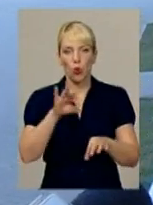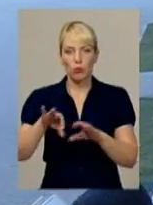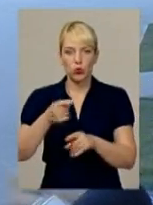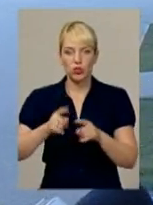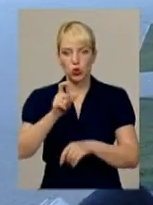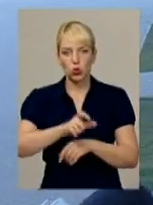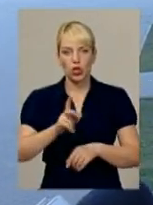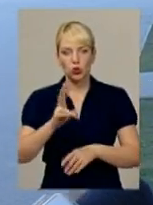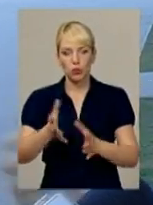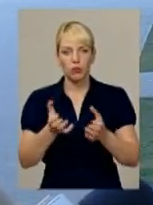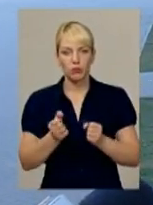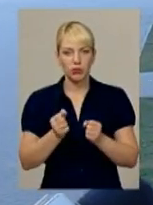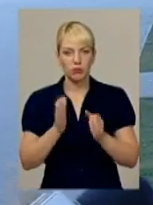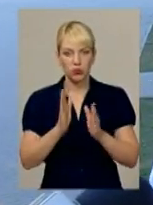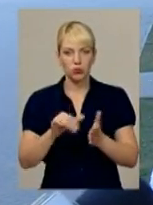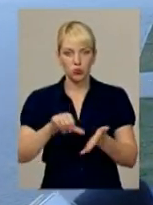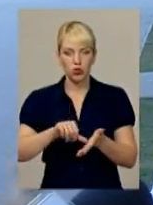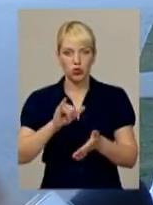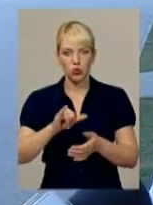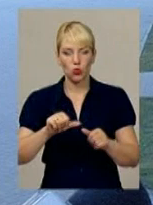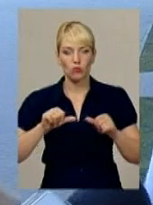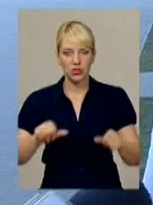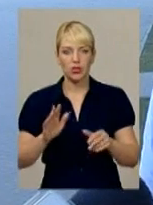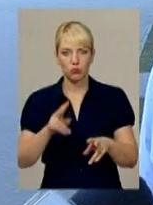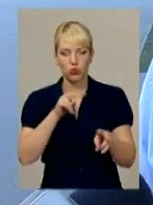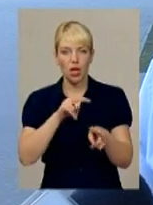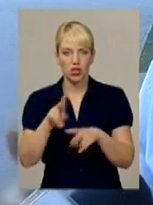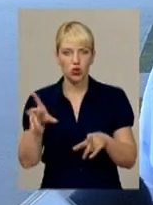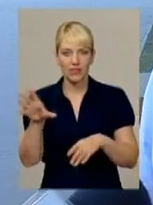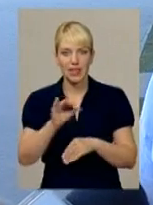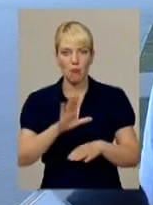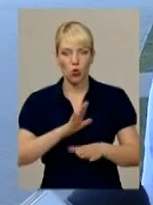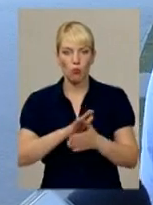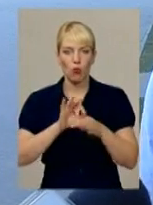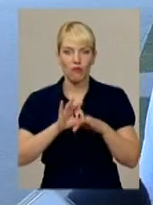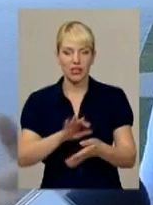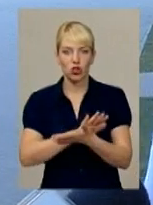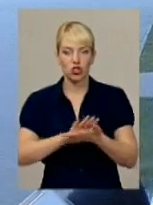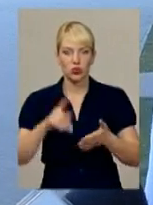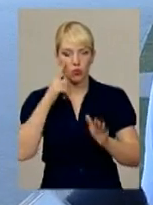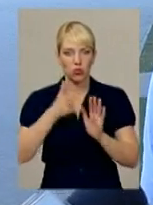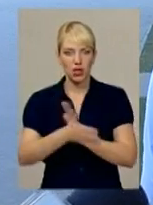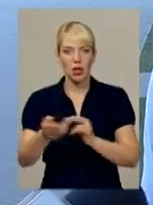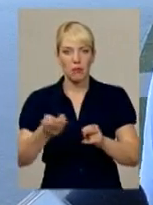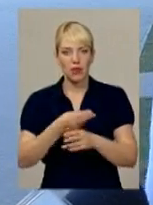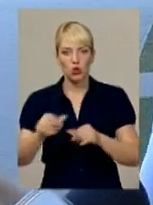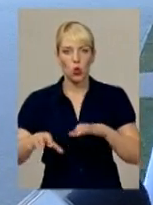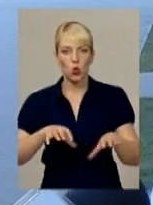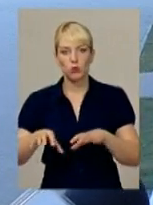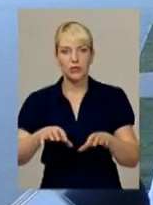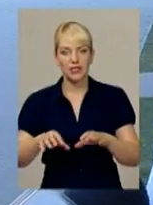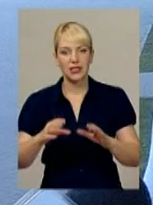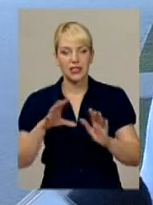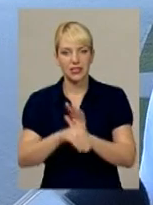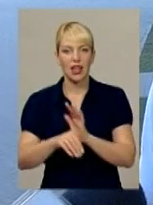людей, які будуть приймати участь в цій комісії, будуть наглядати за тим, щоб все було проведено в чисто, прозоро, без всяких корупційних складових. З